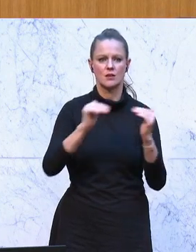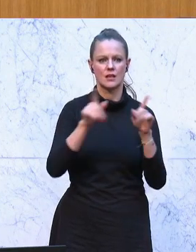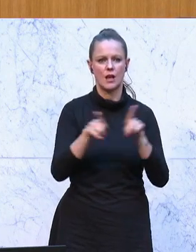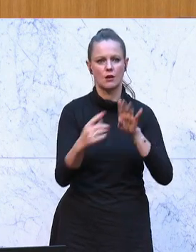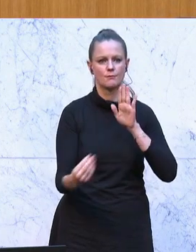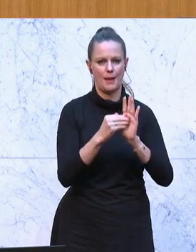Danke. Danke. Danke.